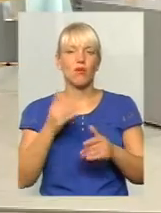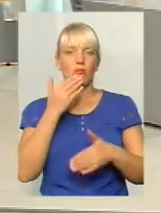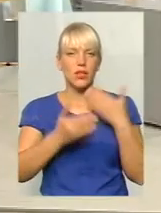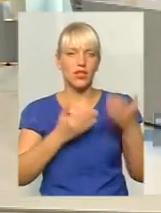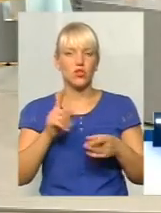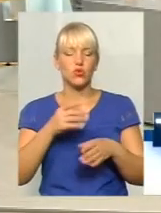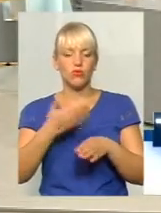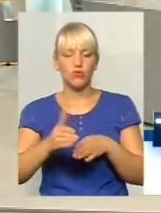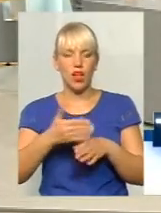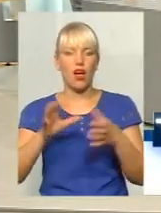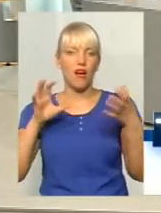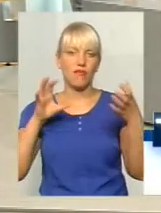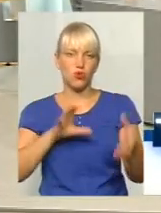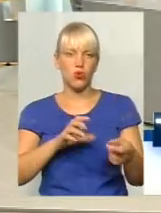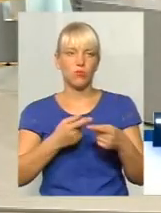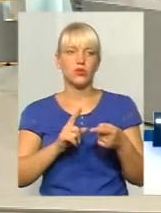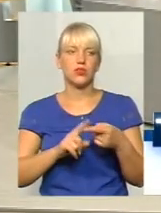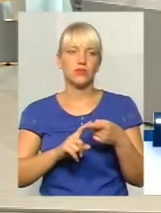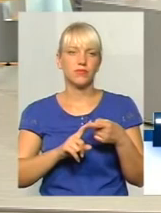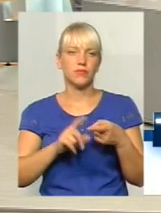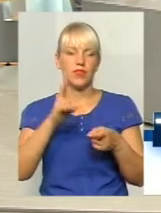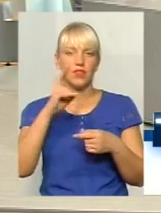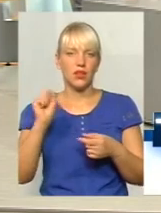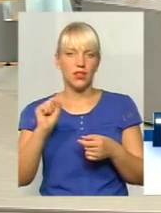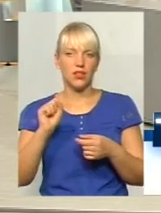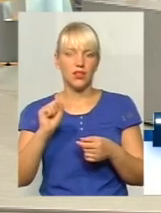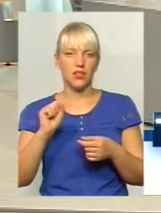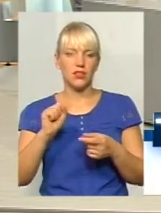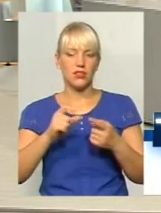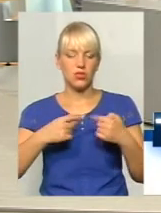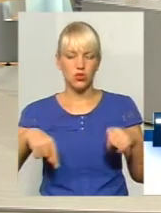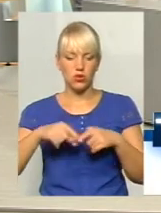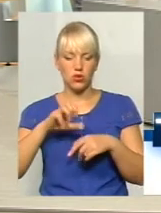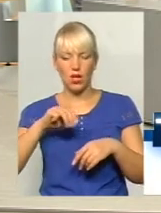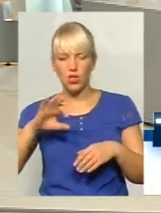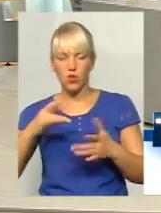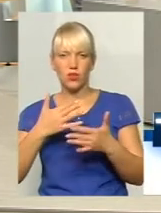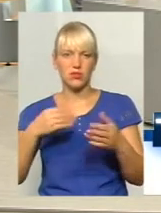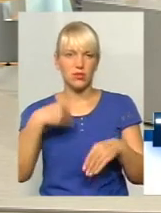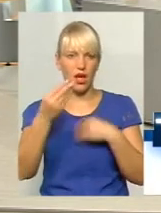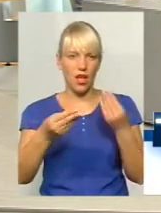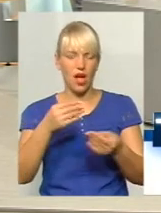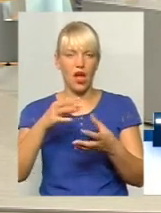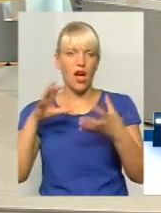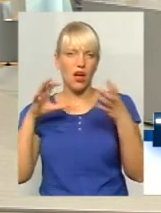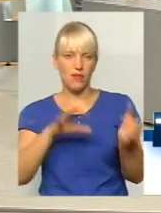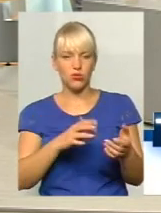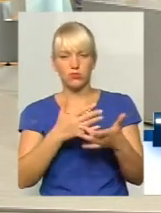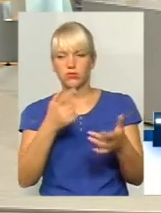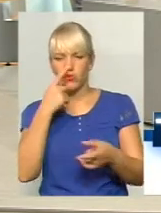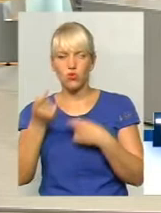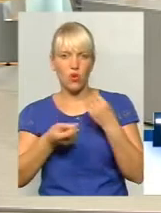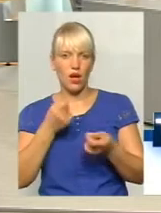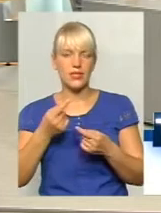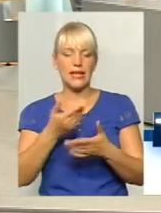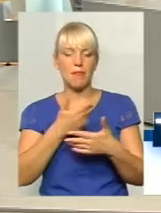виділення автобусів або на воєнкомат, або на зону АТО та інші нюанси, в новій схемі руху ми передбачаємо